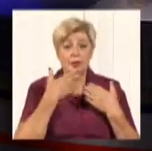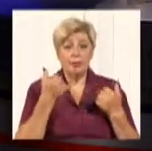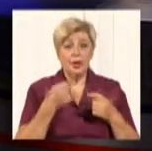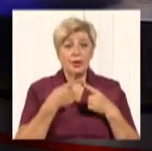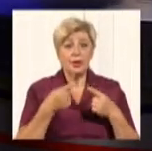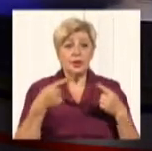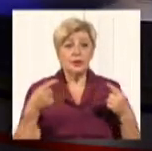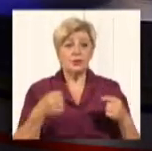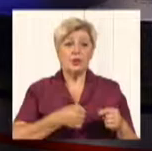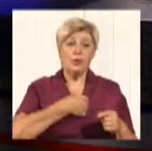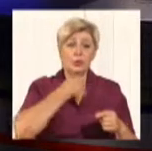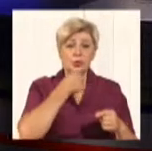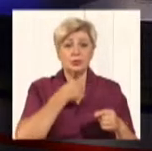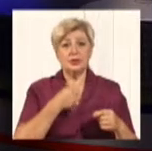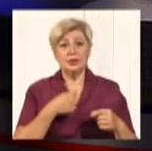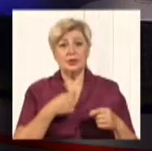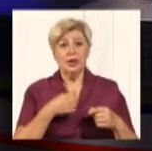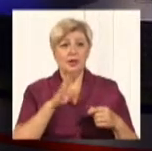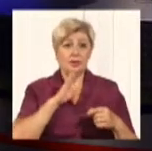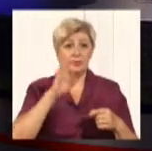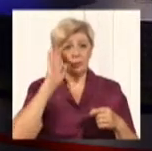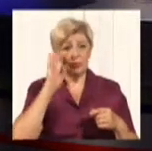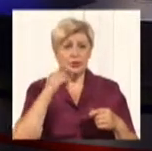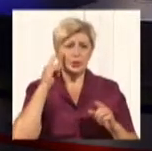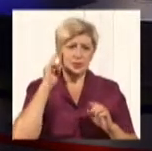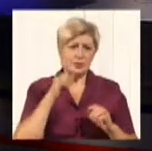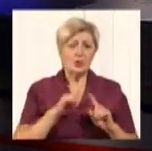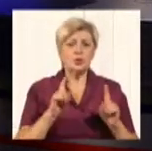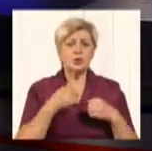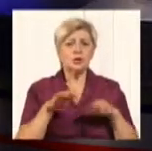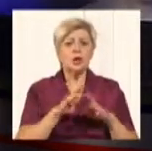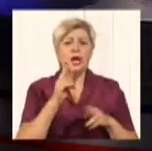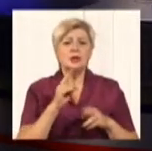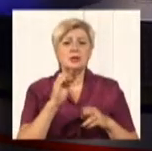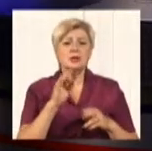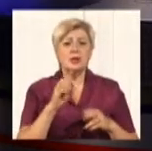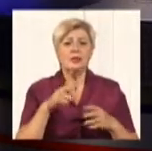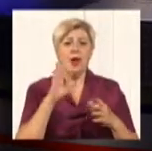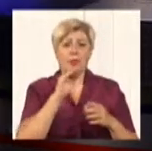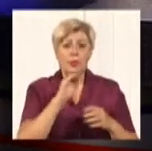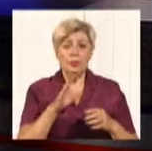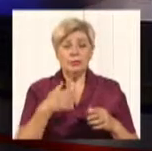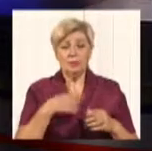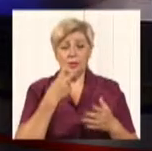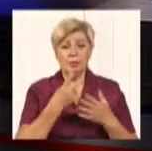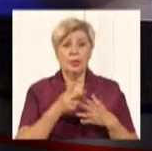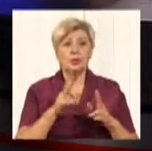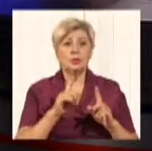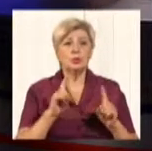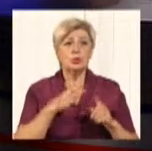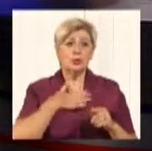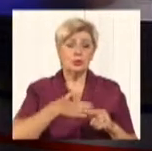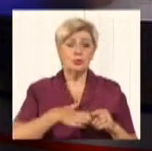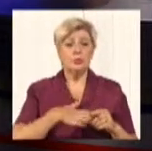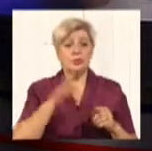різної статі, вони дуже добре обізнані, що таке Т2, що таке цифрове мовлення, і наскільки я бачу, вони задоволені якістю.